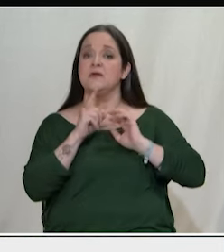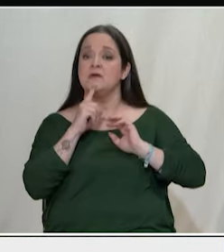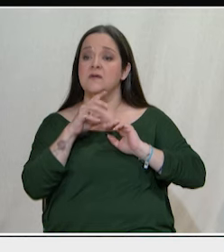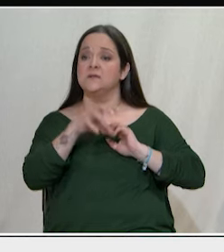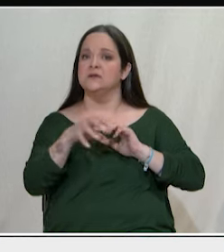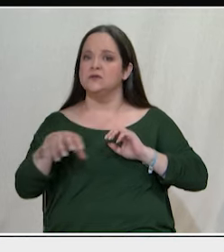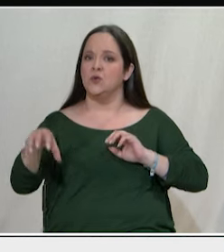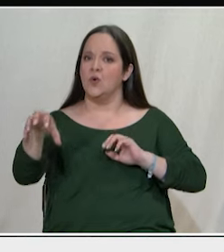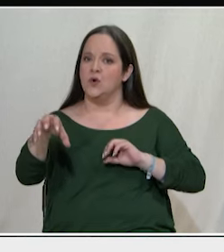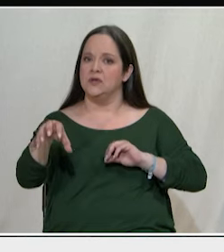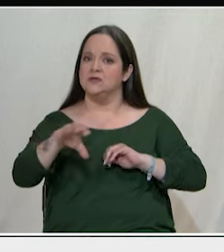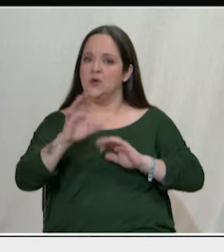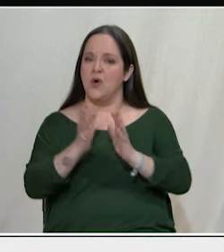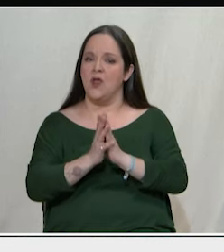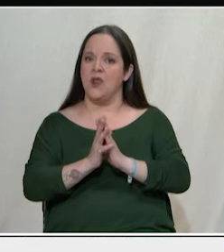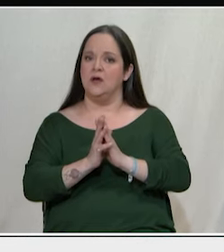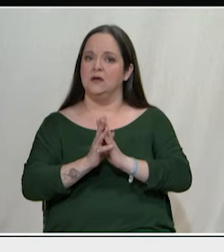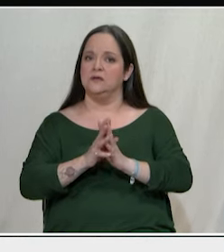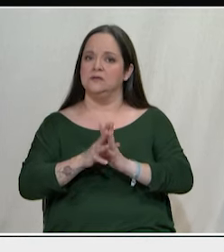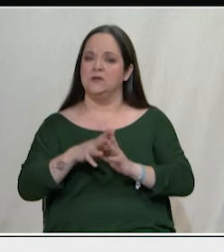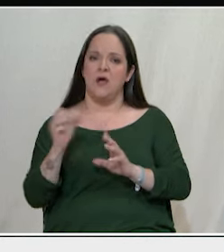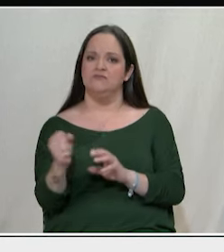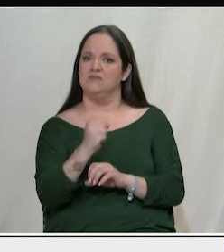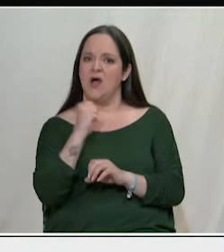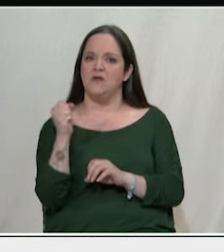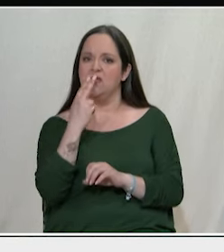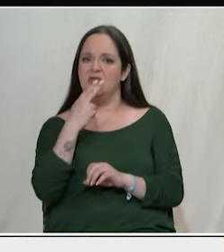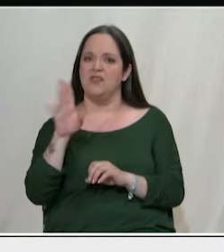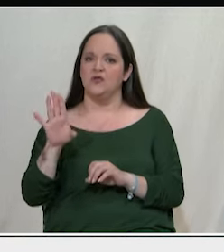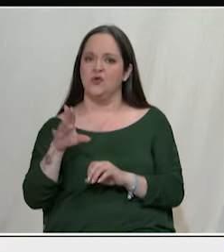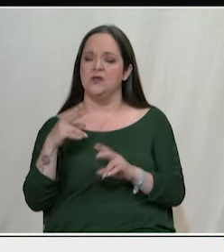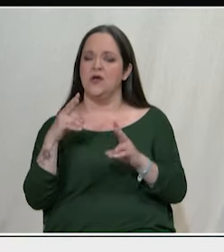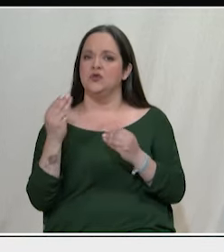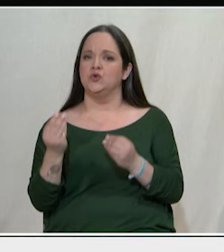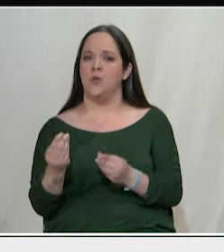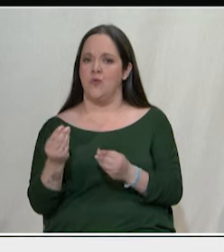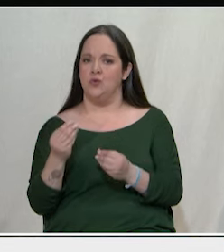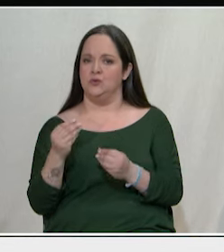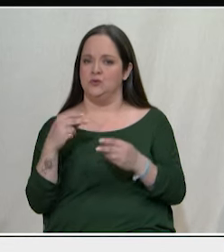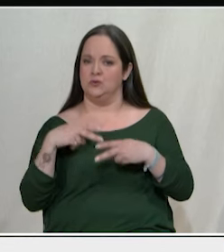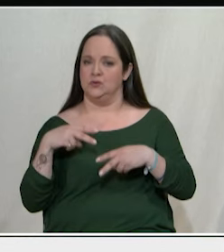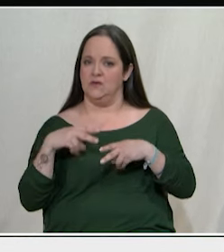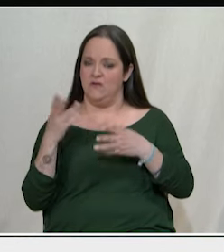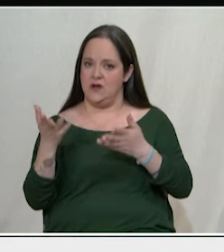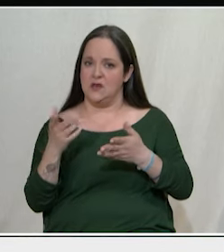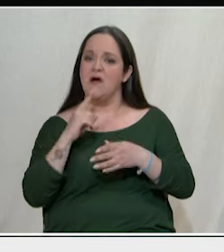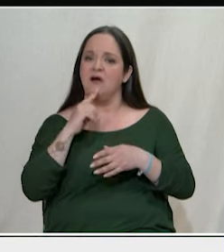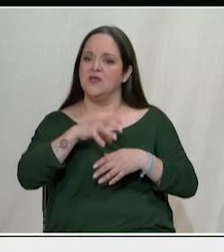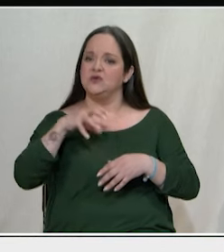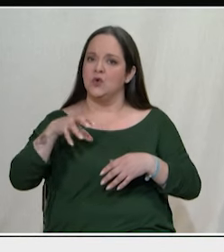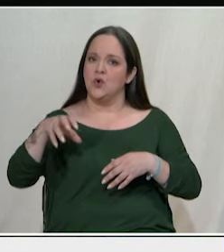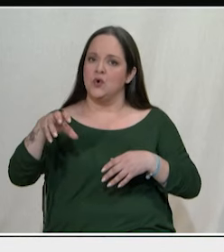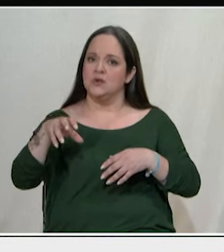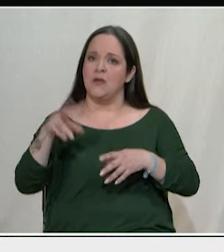είδους αυταρχικά και δικτατορικά καθεστώτα. Όταν αυτές οι χώρες σαρώνονται από την